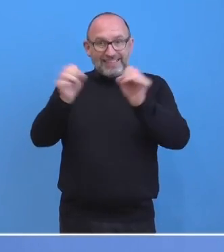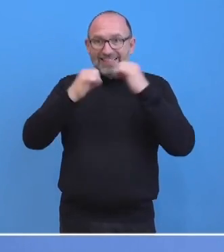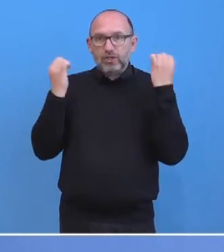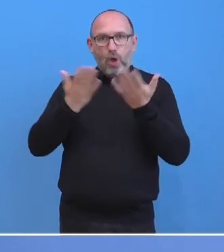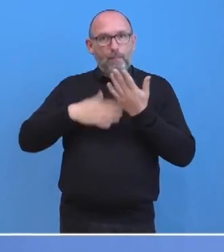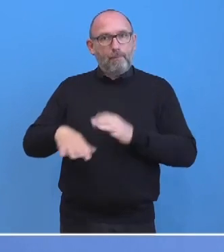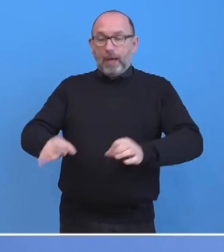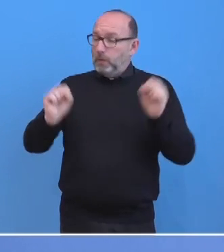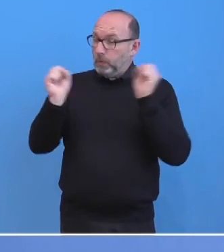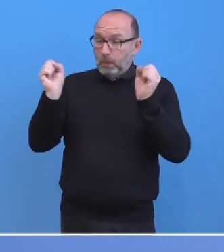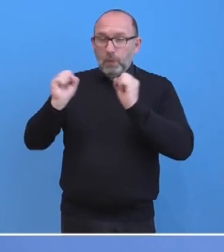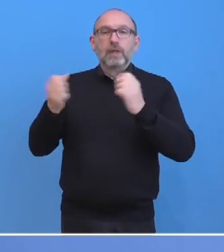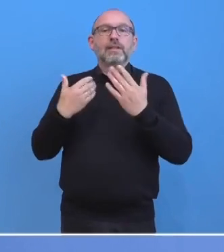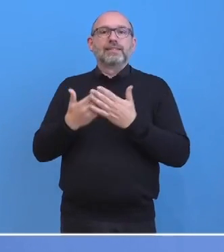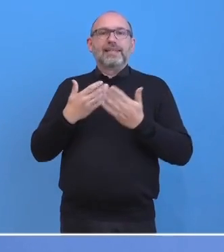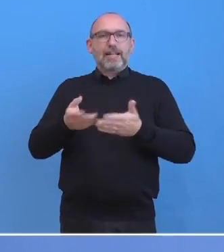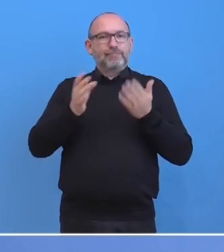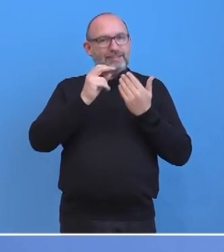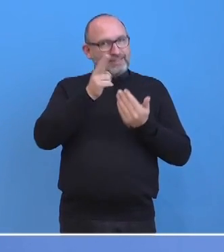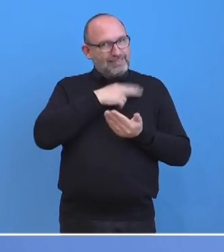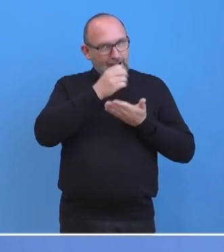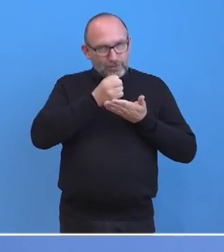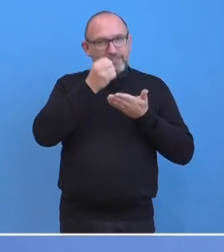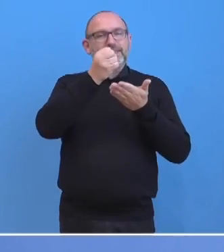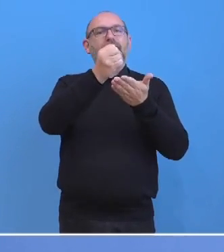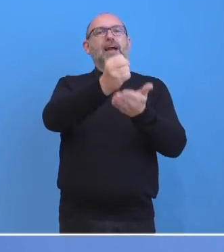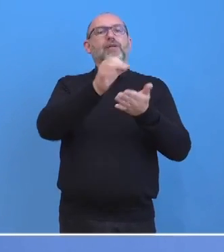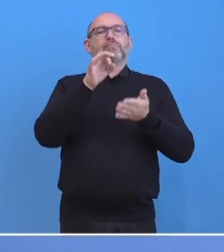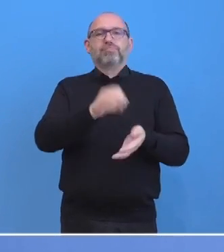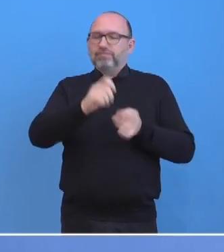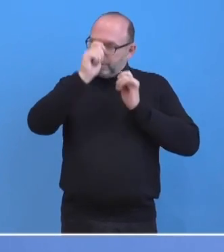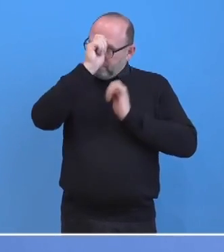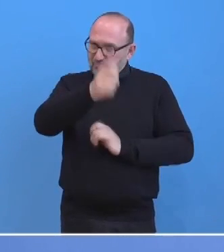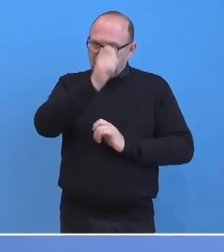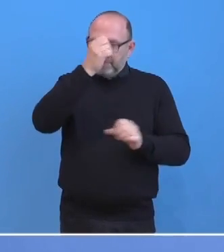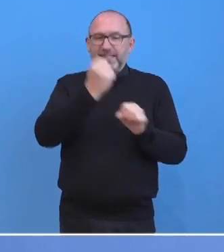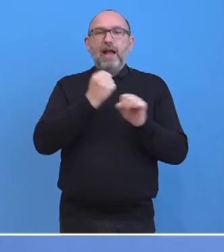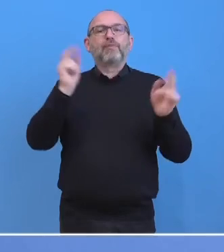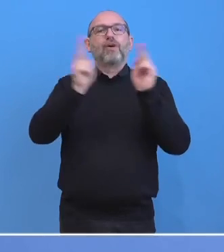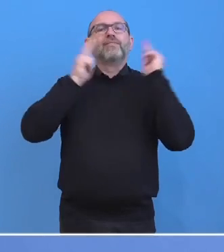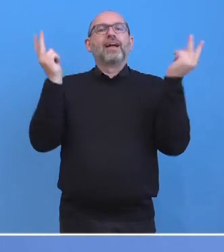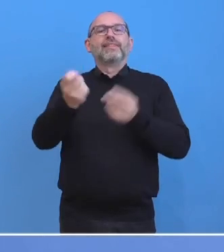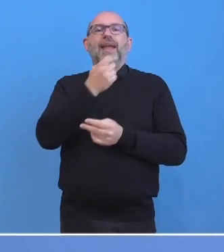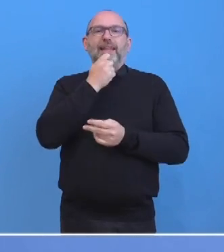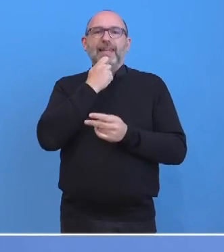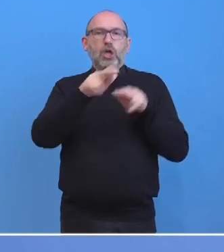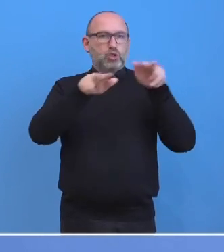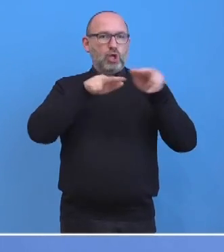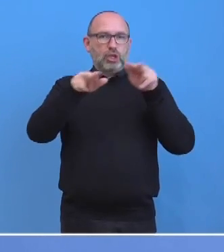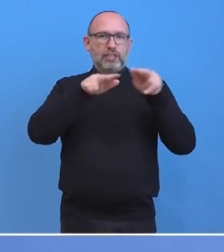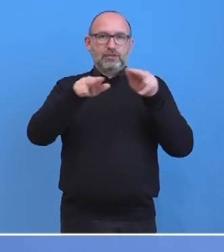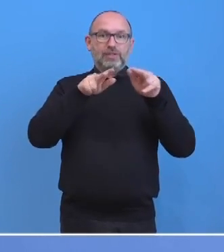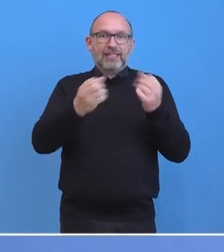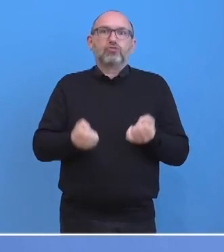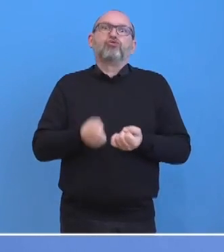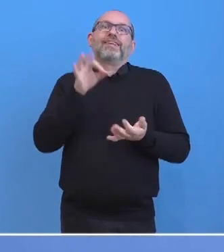verschärft. Die Auszeichnung hebt die überaus verdienstvolle Arbeit der Welternährungsorganisation gerade in schwierigen